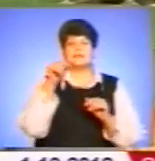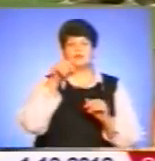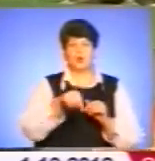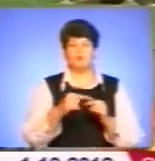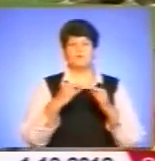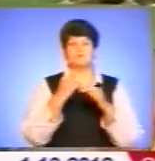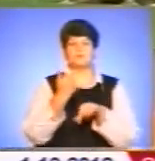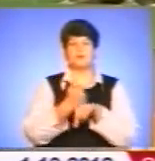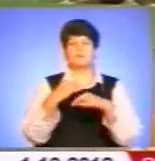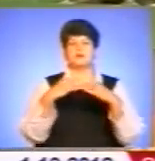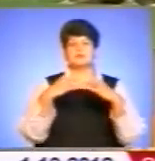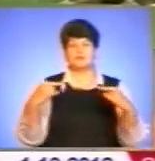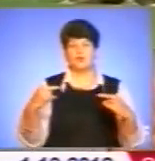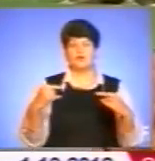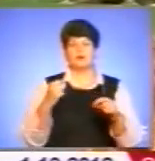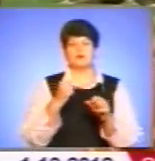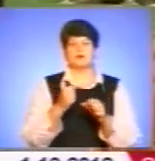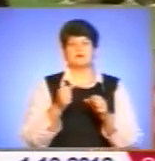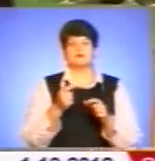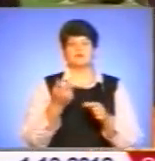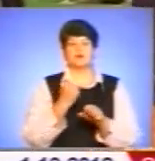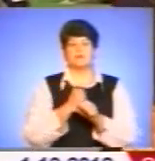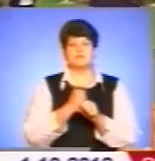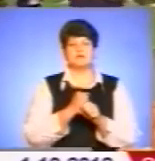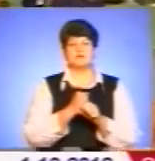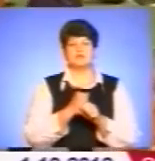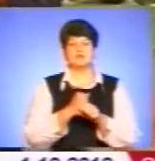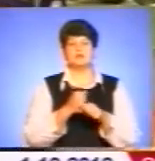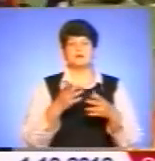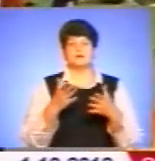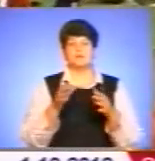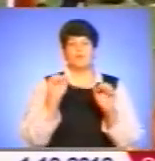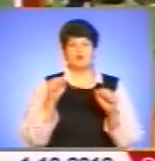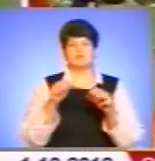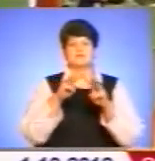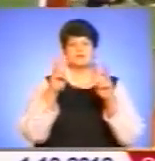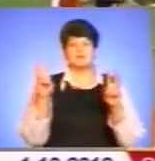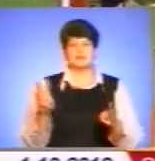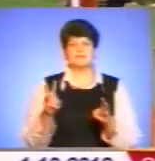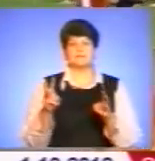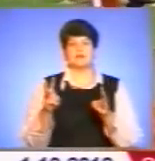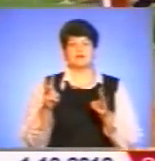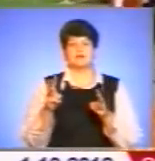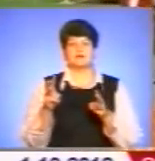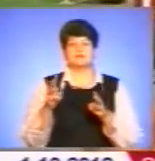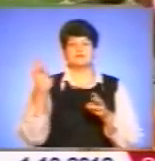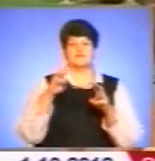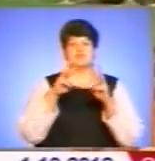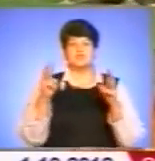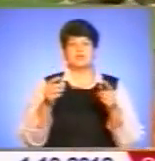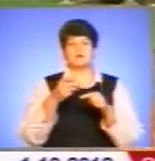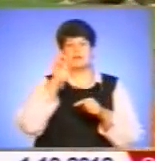відбувається безкровна жертва. На тому престолі можна висвячувати священників, бо то є Боже